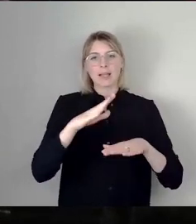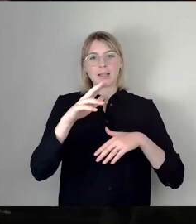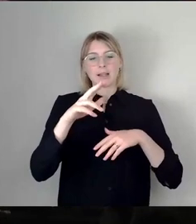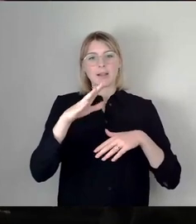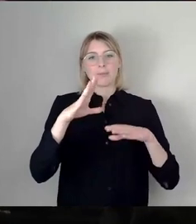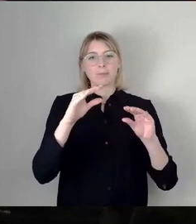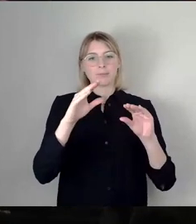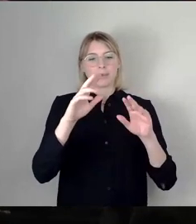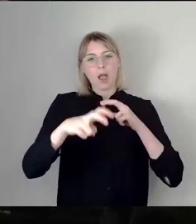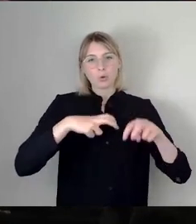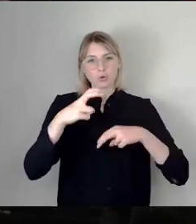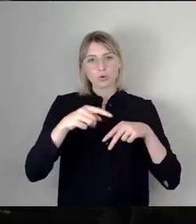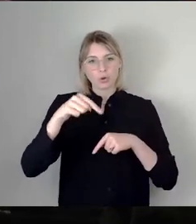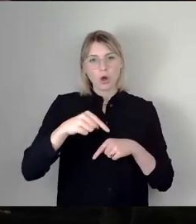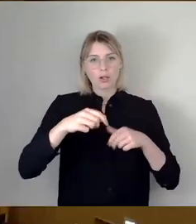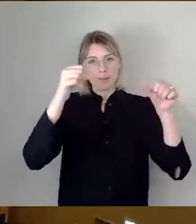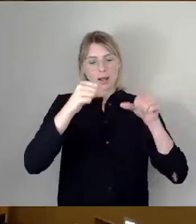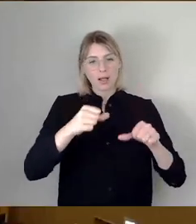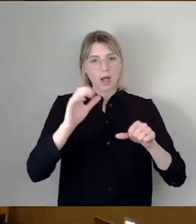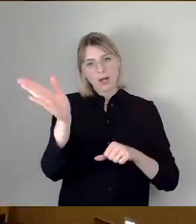abnehmen. Schluss der Diskussion.